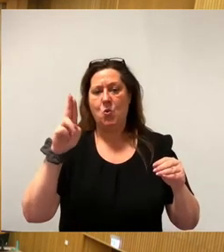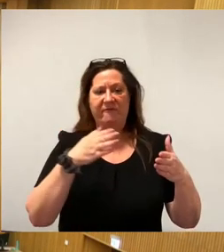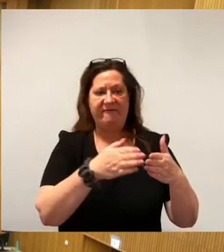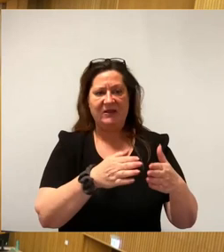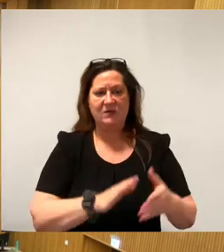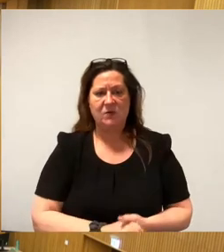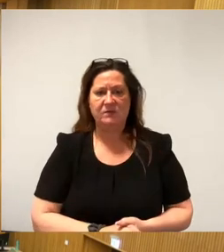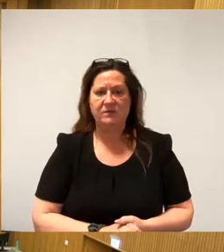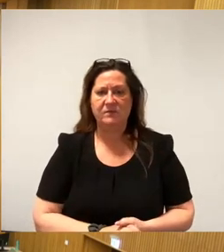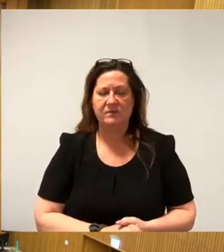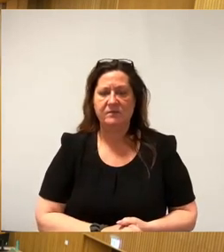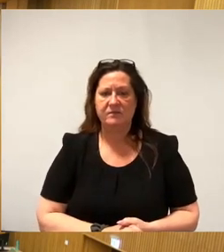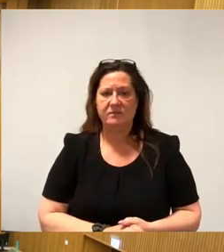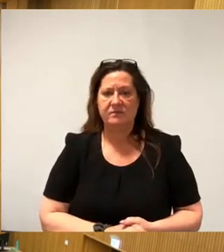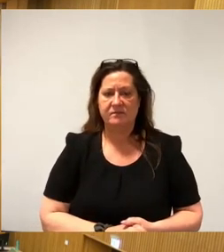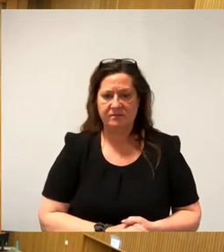Top 10.